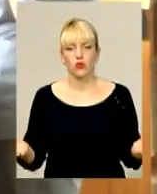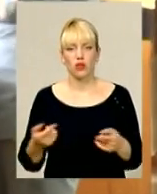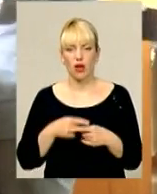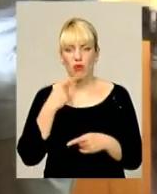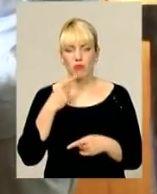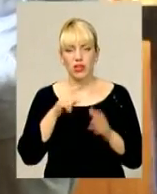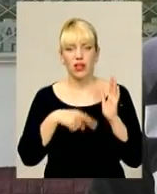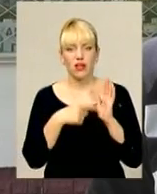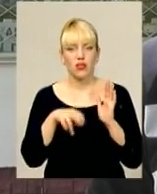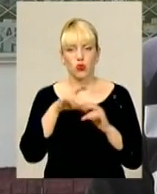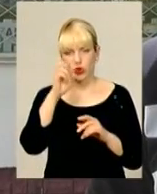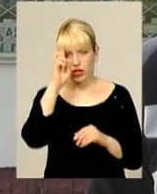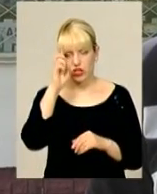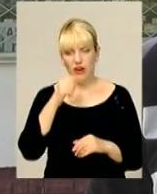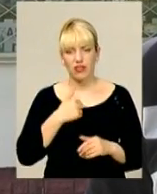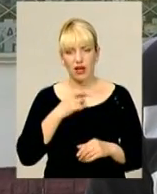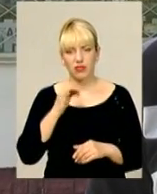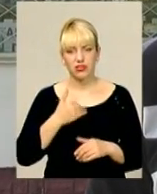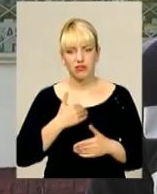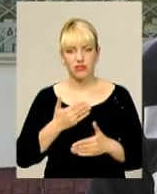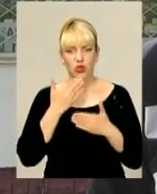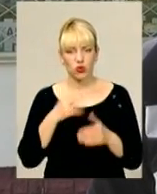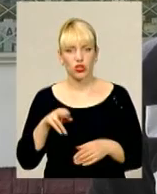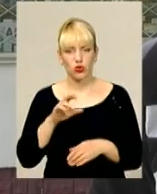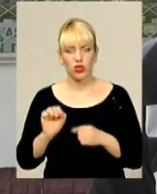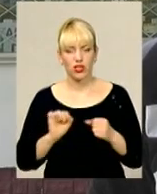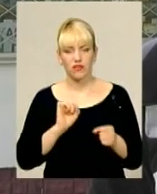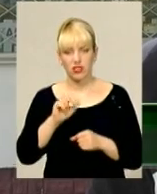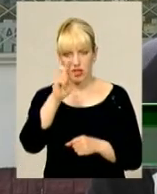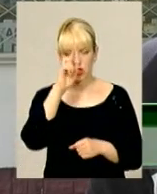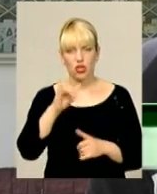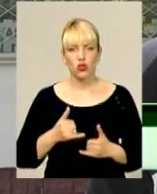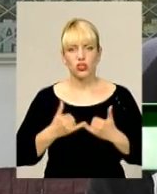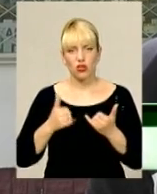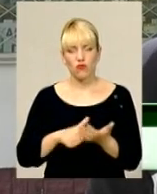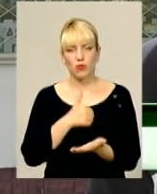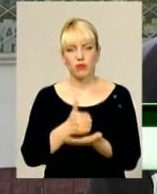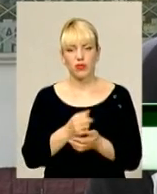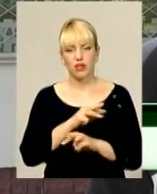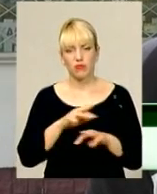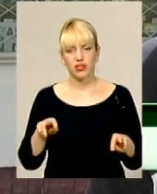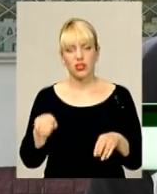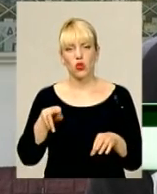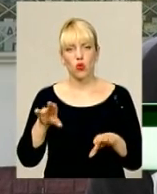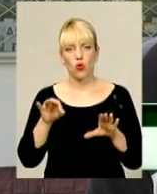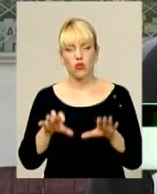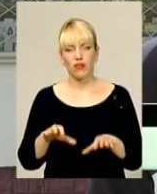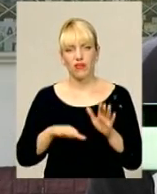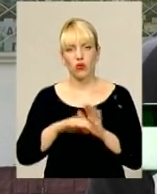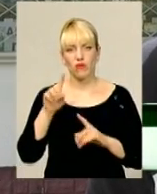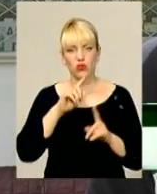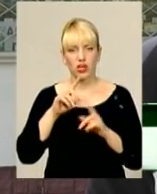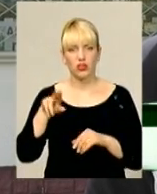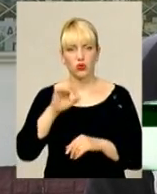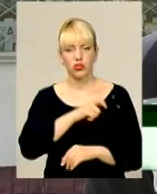Питання до держави. Я би хотів звернутися до керівництва держави, до шановного прем'єр-міністра, до голови Верховної Ради, до всіх депутатів.